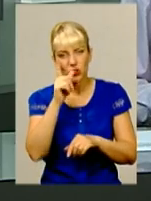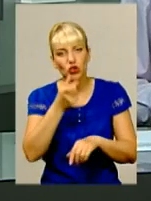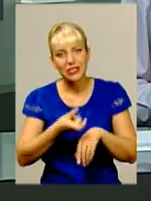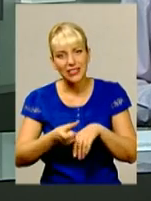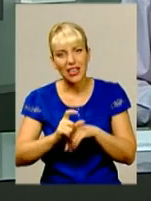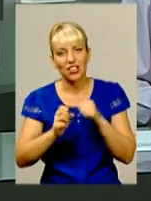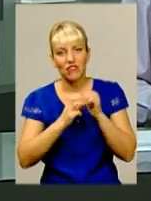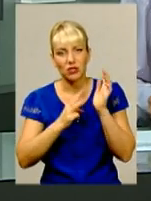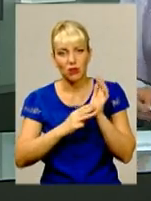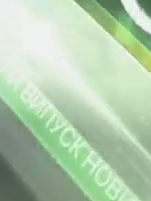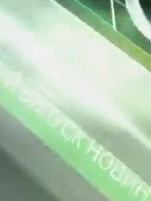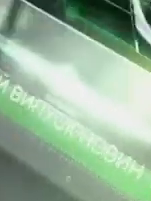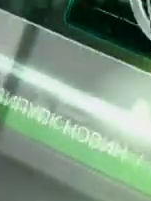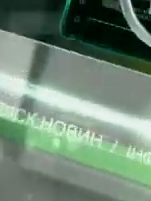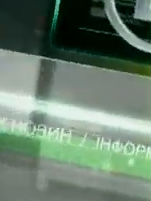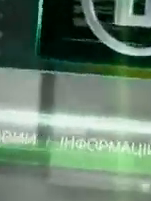п'ята жінка.